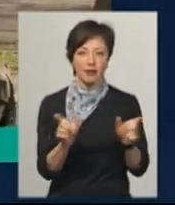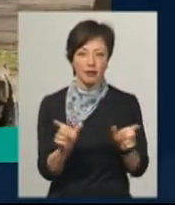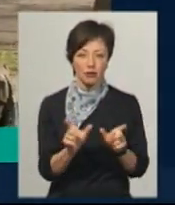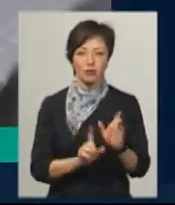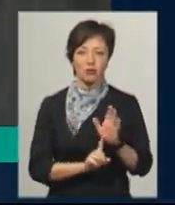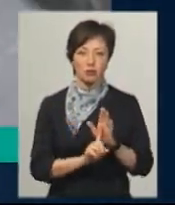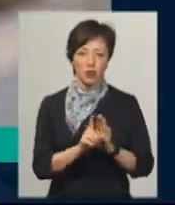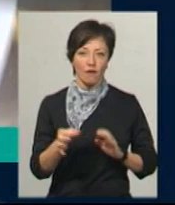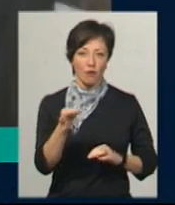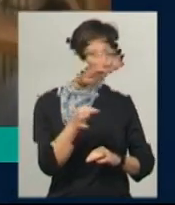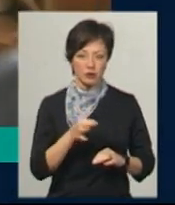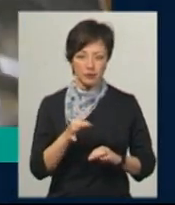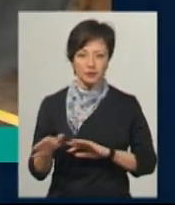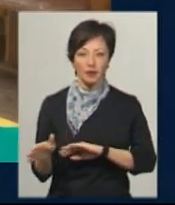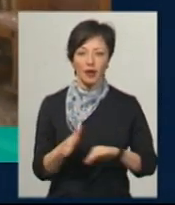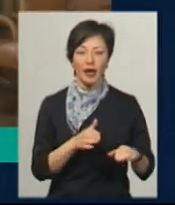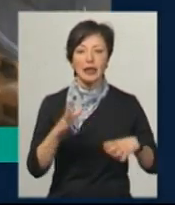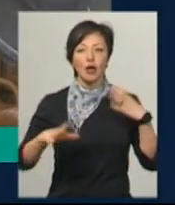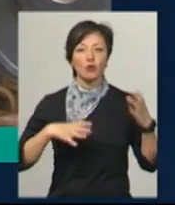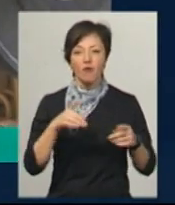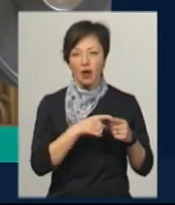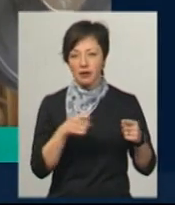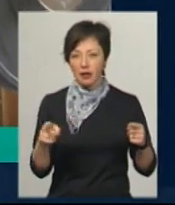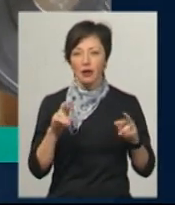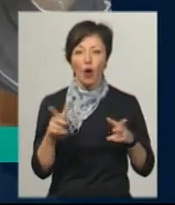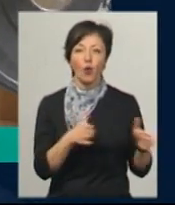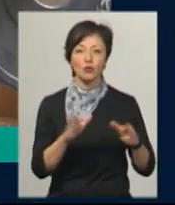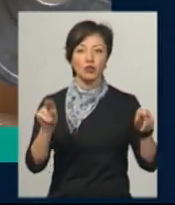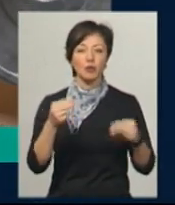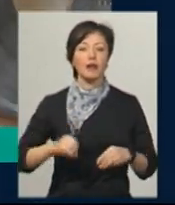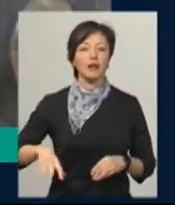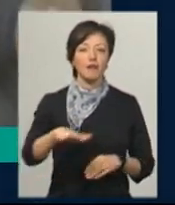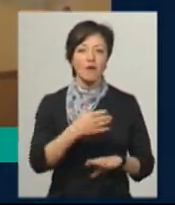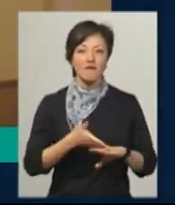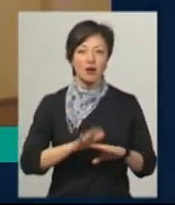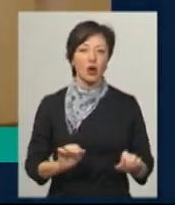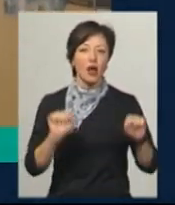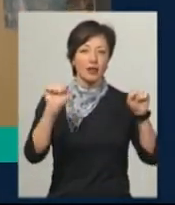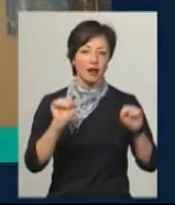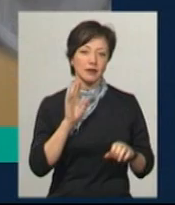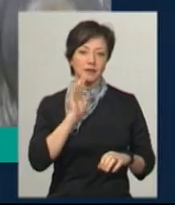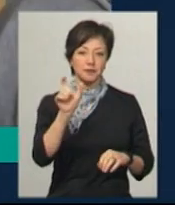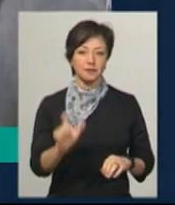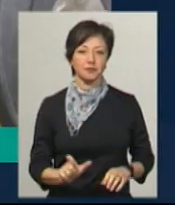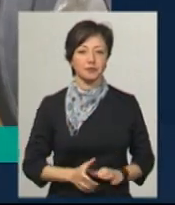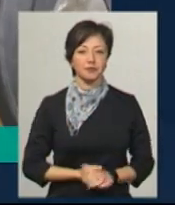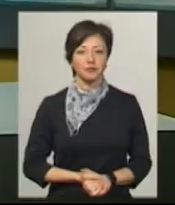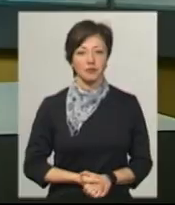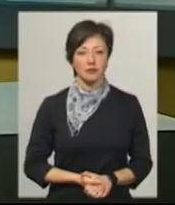початку карантину. Тренування під час карантину. Як готується до чемпіонату Європи важкоатлетка Ангеліна Ломачинська.